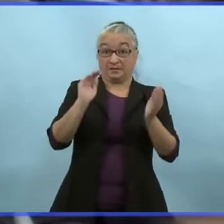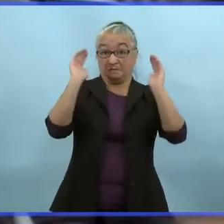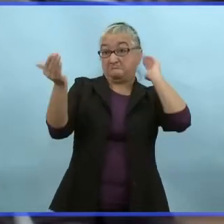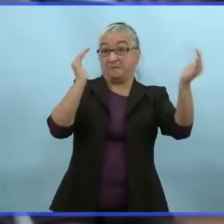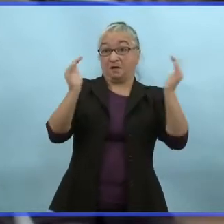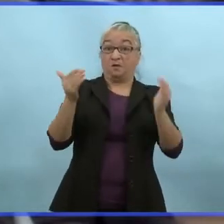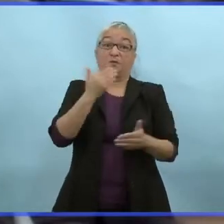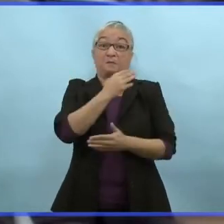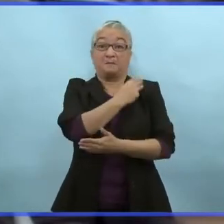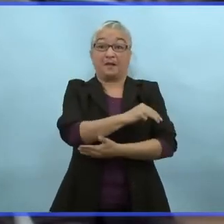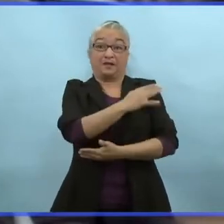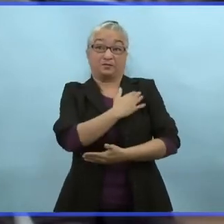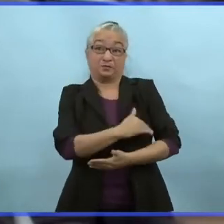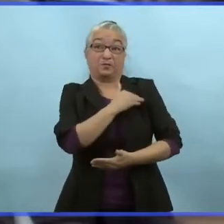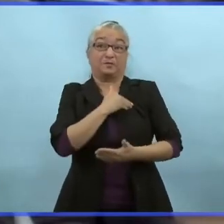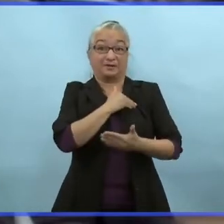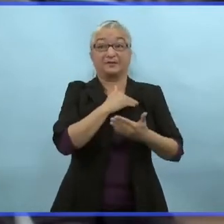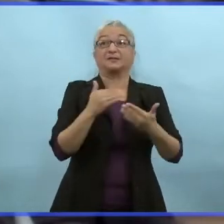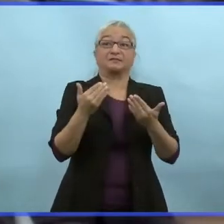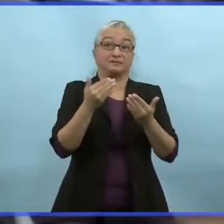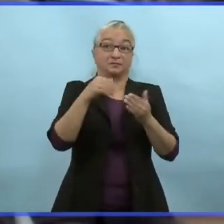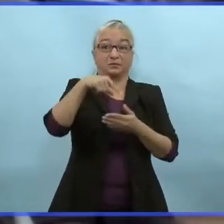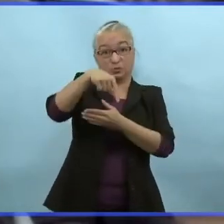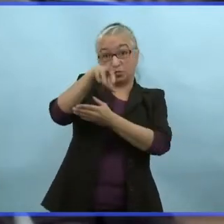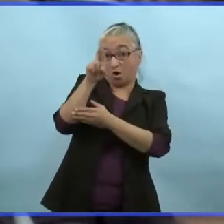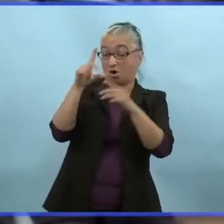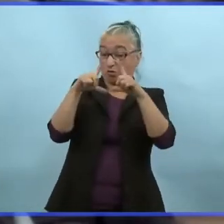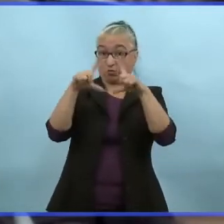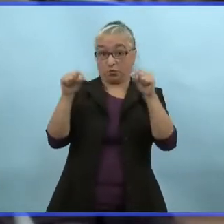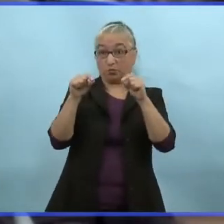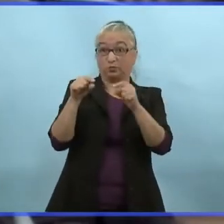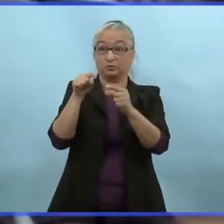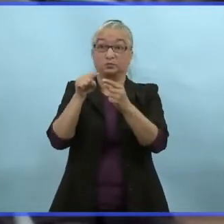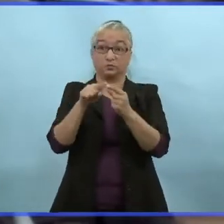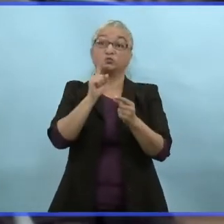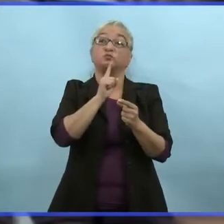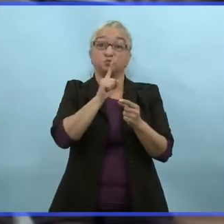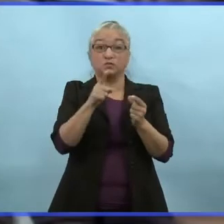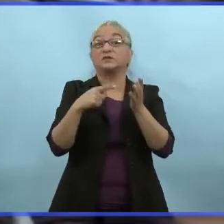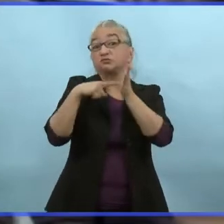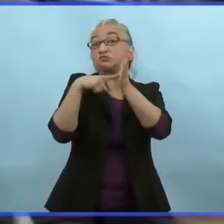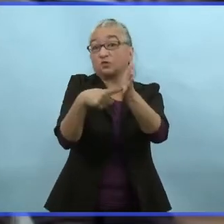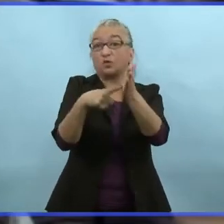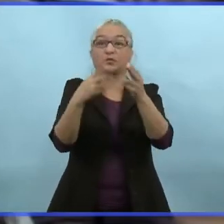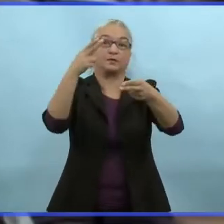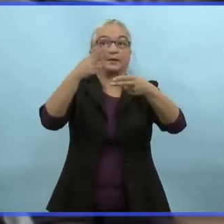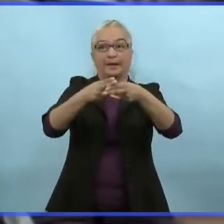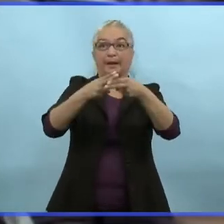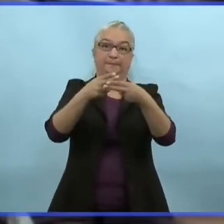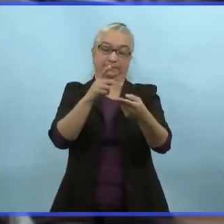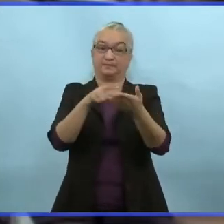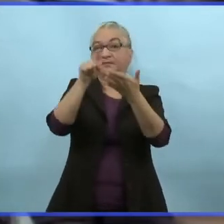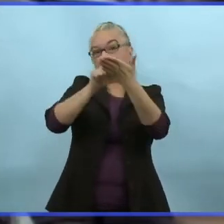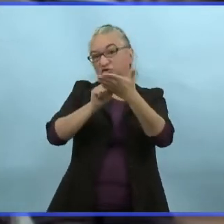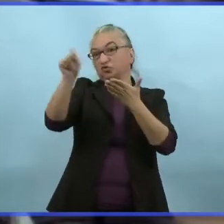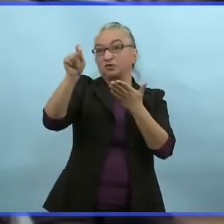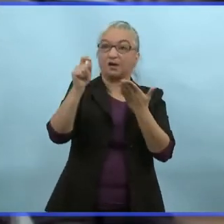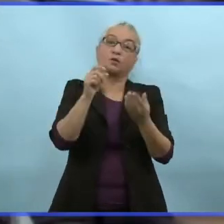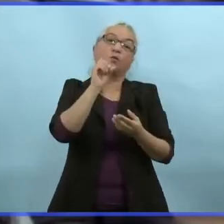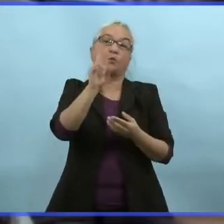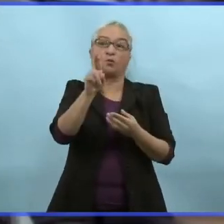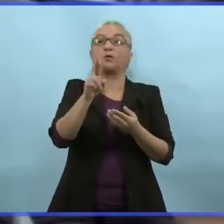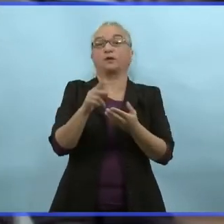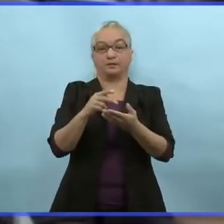Nous connaissons les cartes du Manitoba avec votre nom, un écran vert